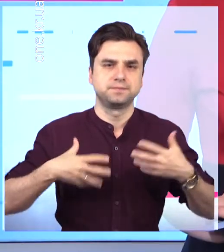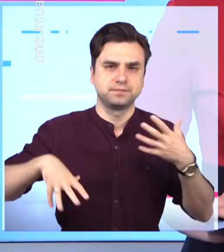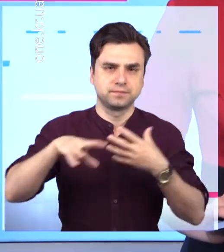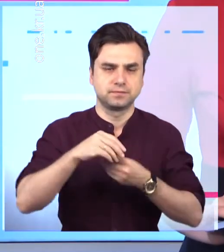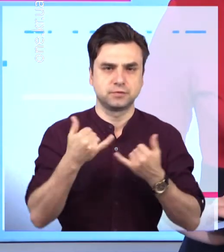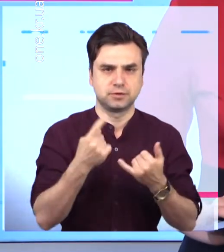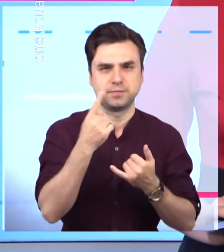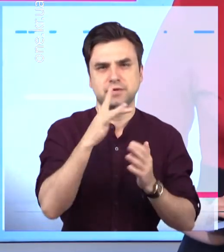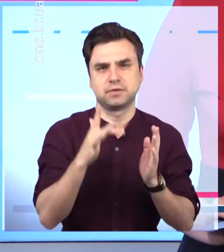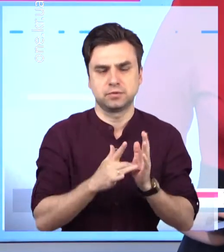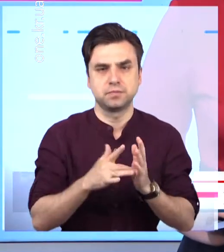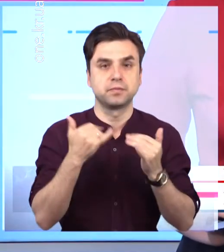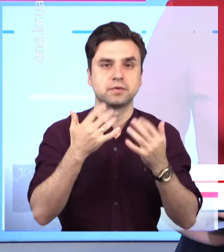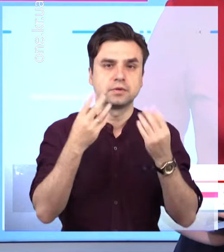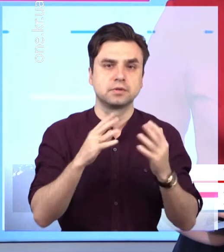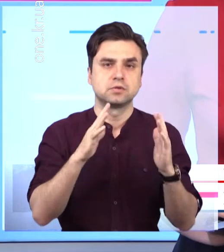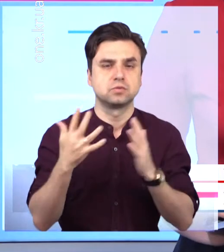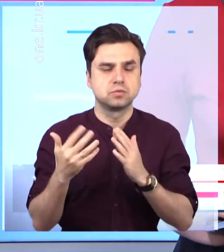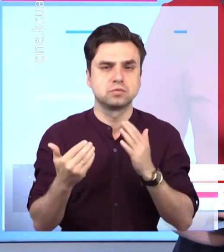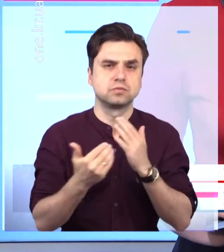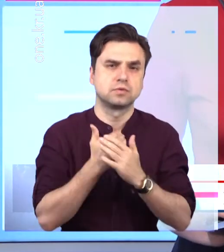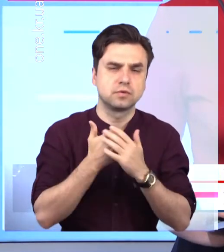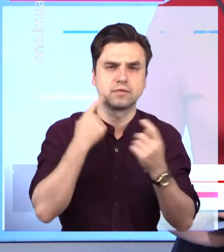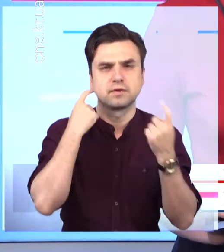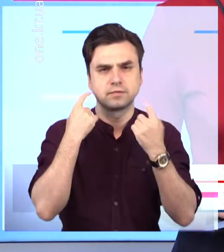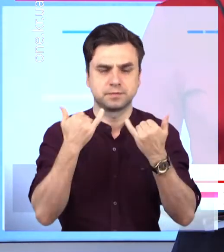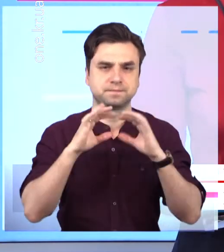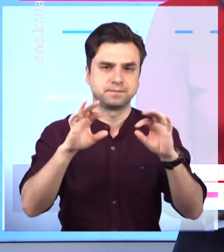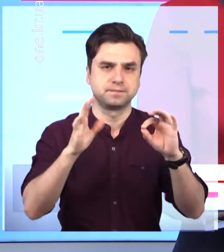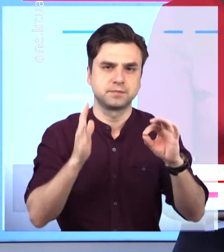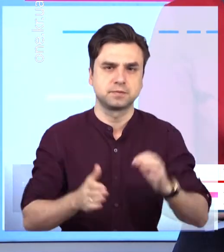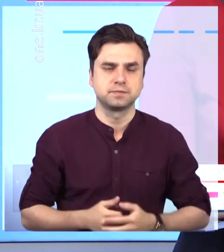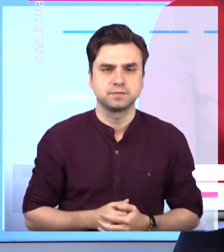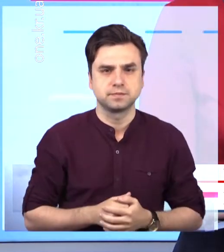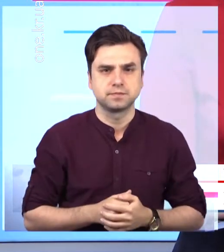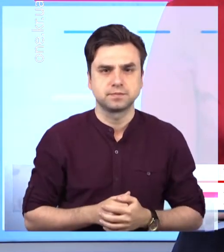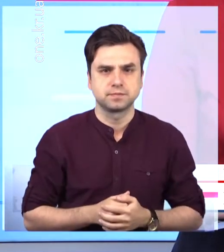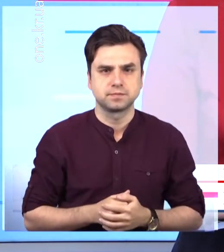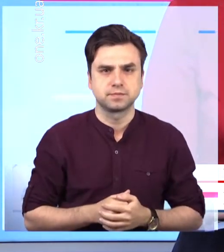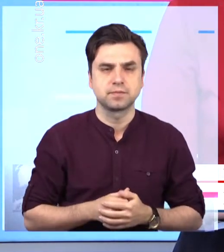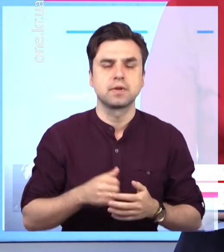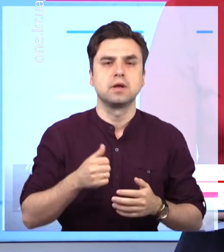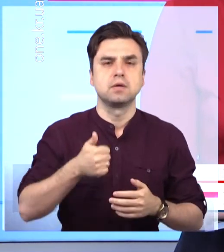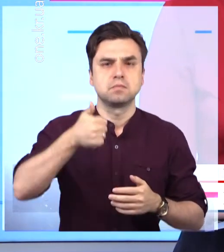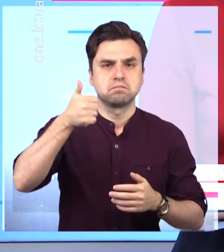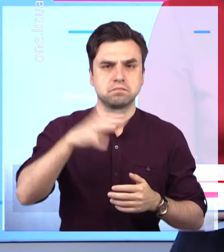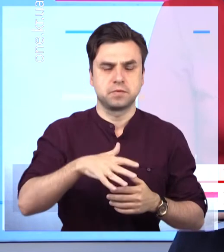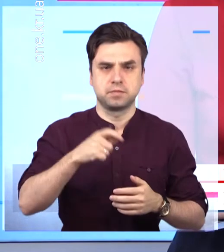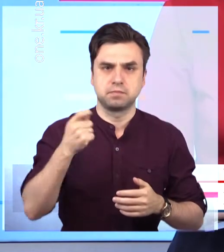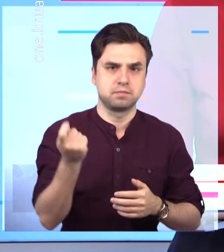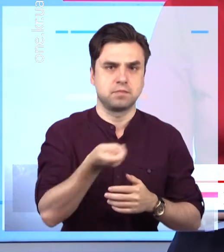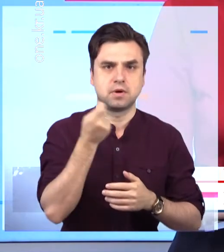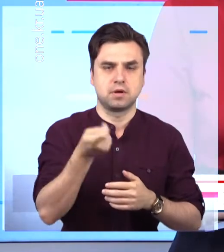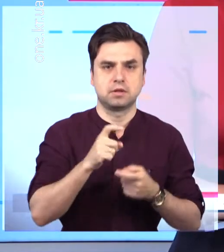Мої вітання в ефірі першого міського новини. Про найактуальніше розкажемо далі. У студії працює Наталя Болдинська. Найнижчий